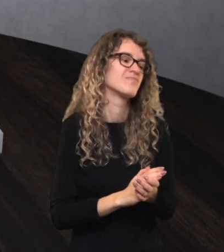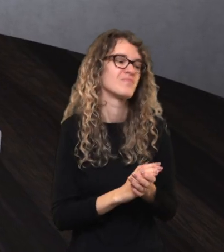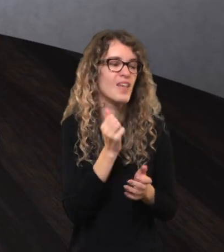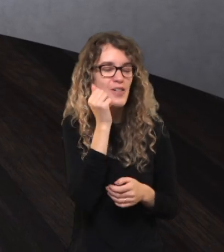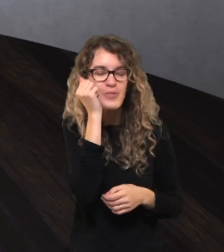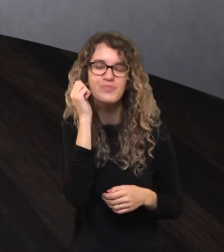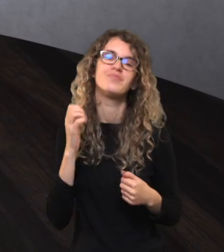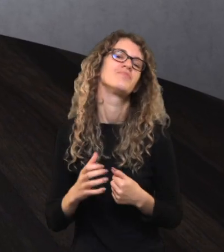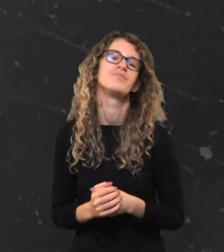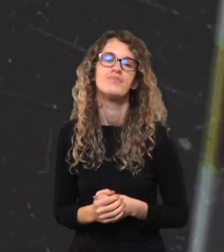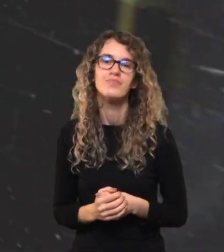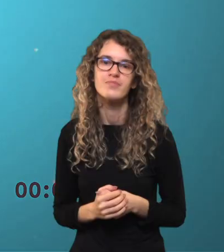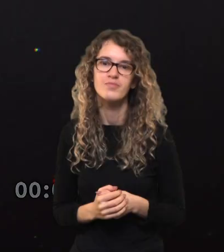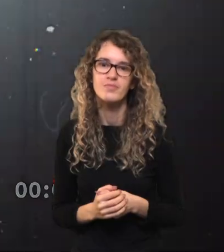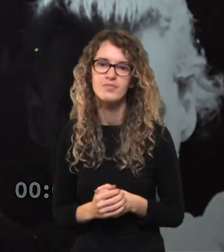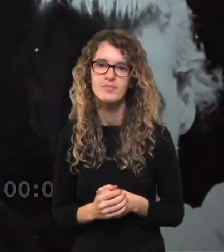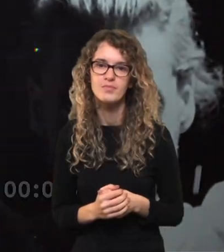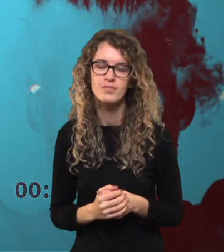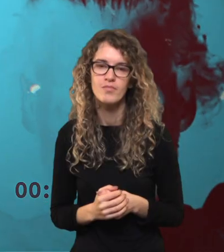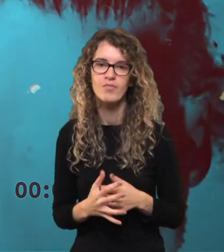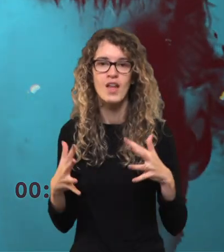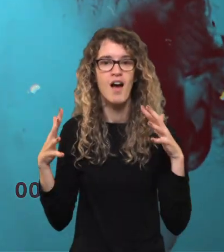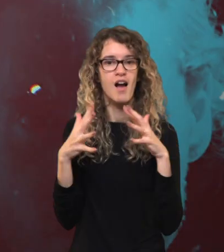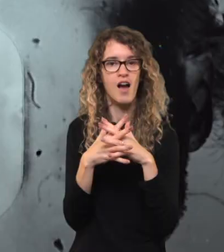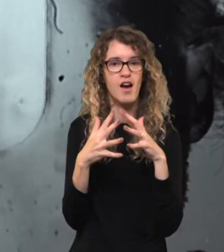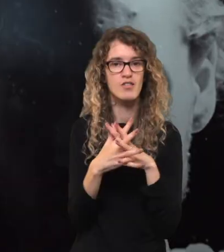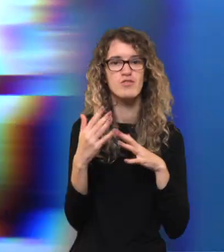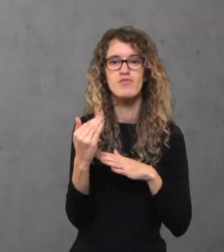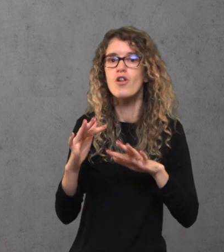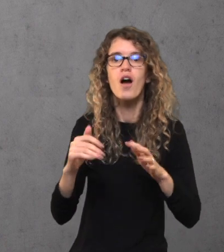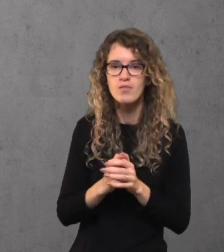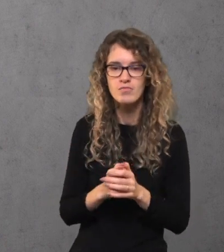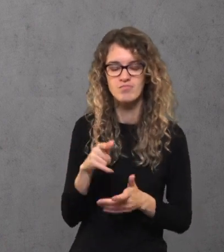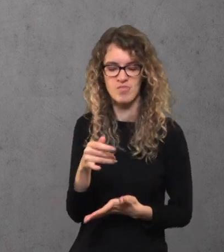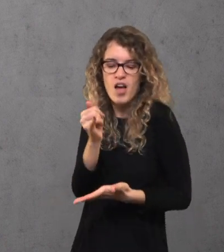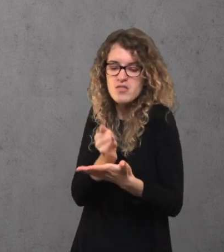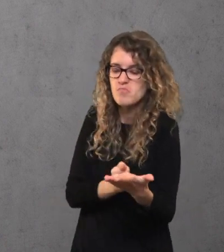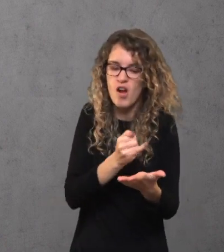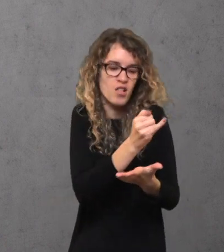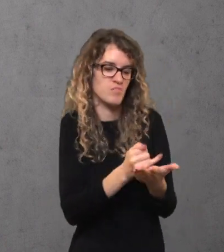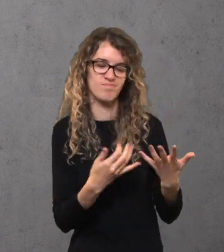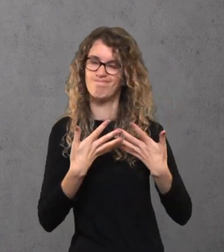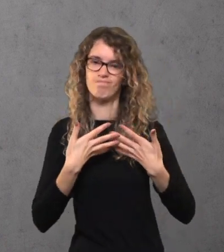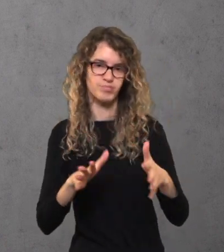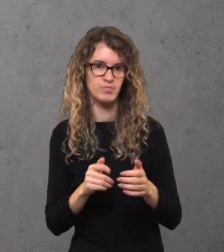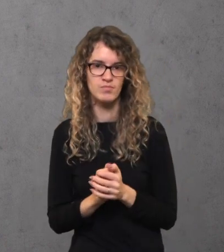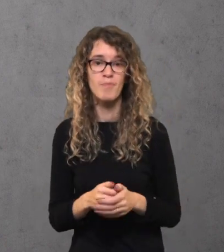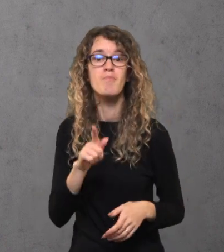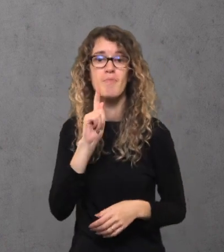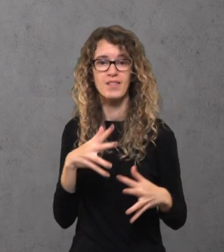Šukran, ačiū labai. Karas tai, kai tau nereikia atsiprašinėti.